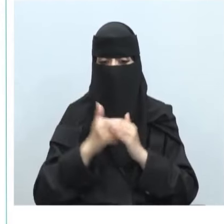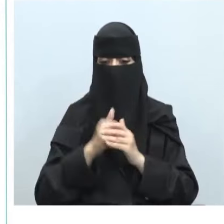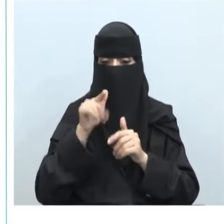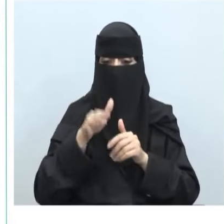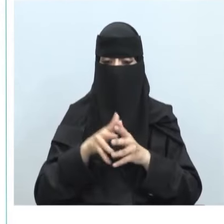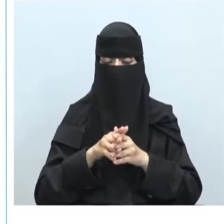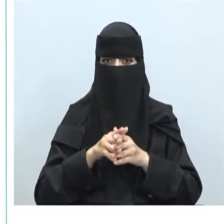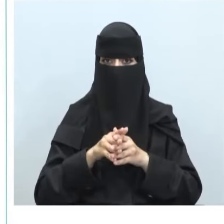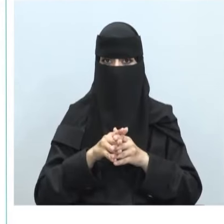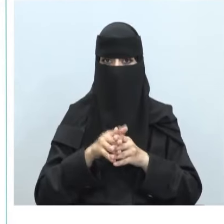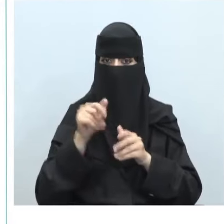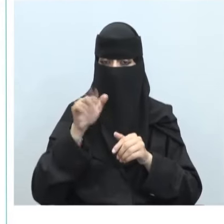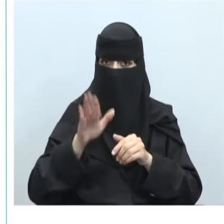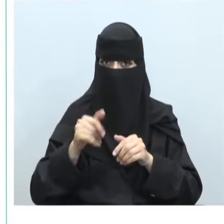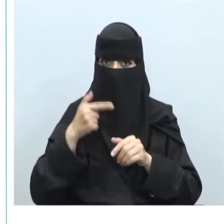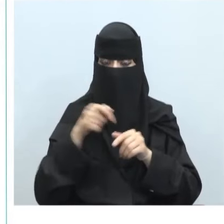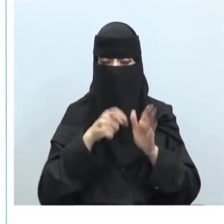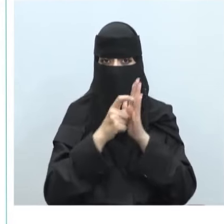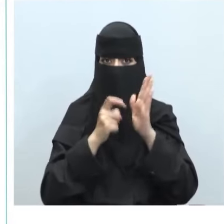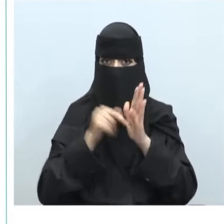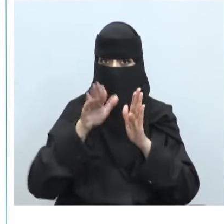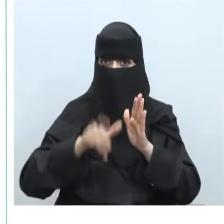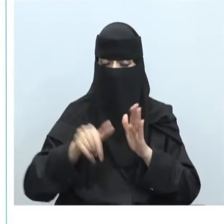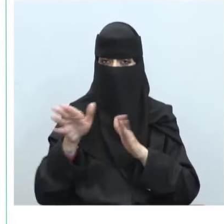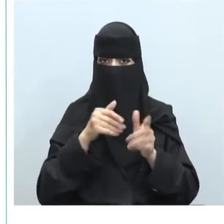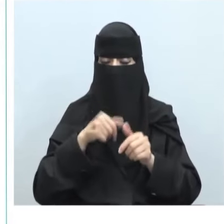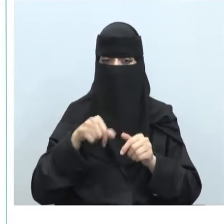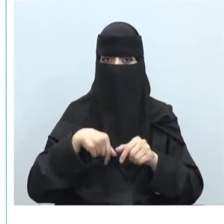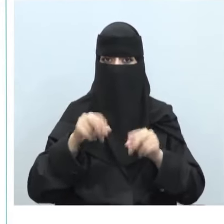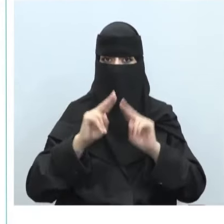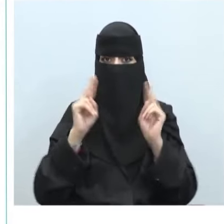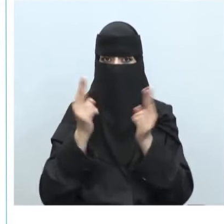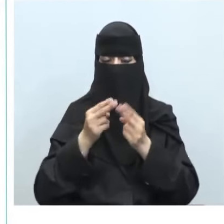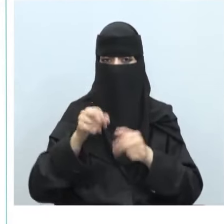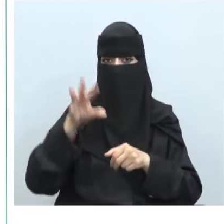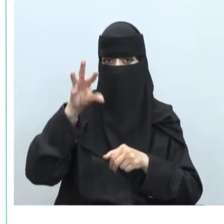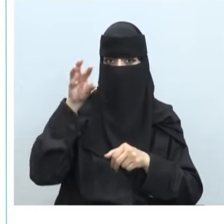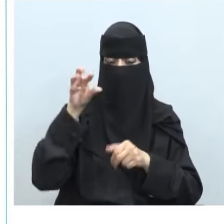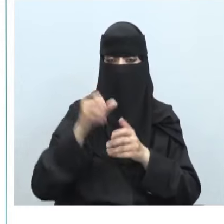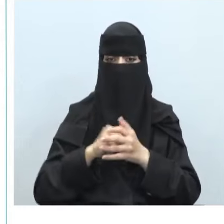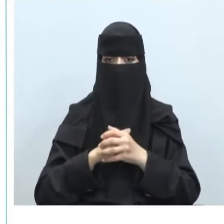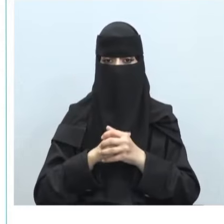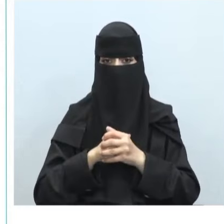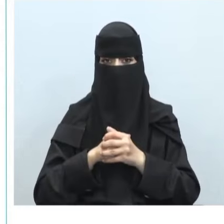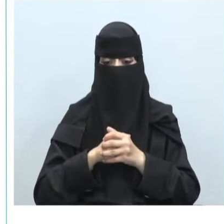نتعلم الآن على القوانين الخاصة بالأمن السبراني في الاتحاد الأوروبي